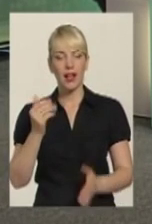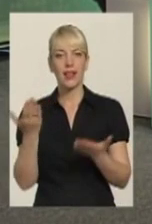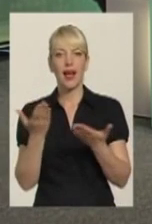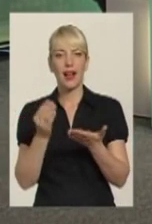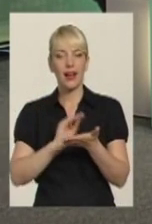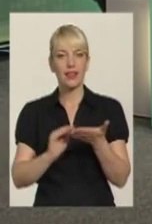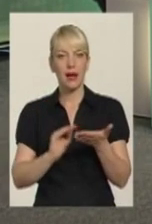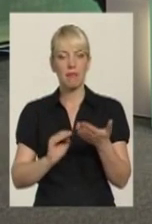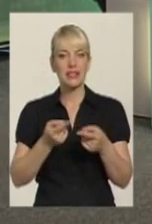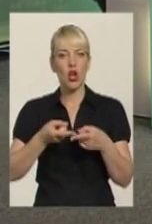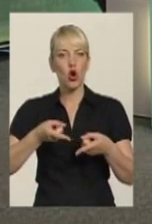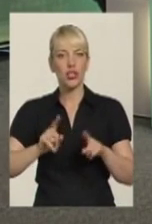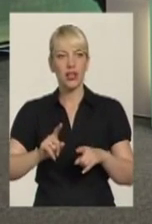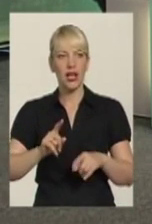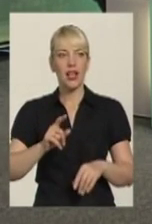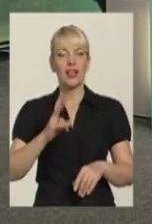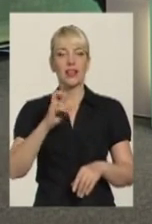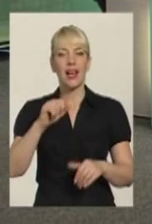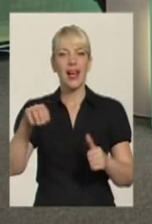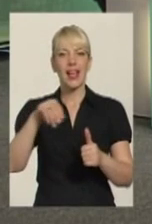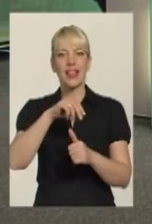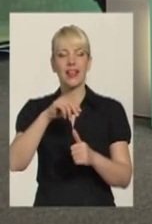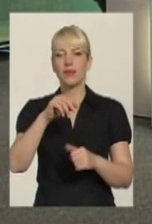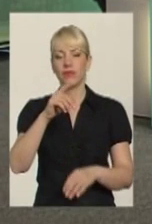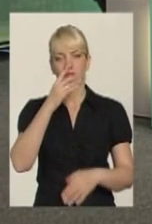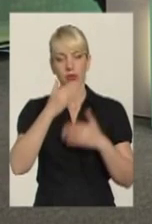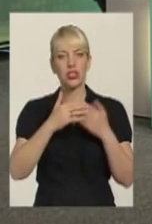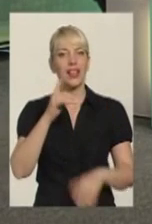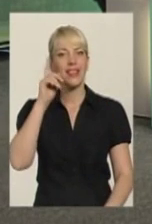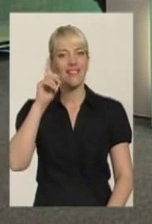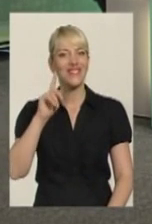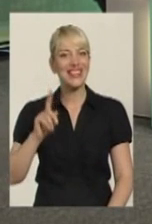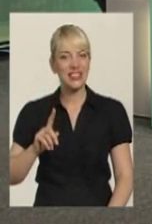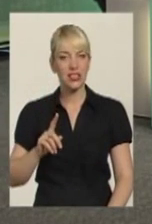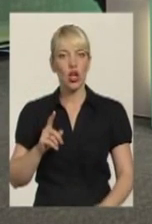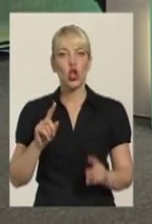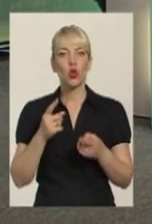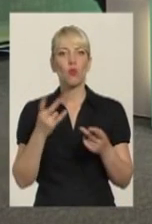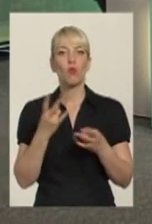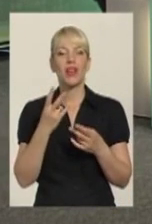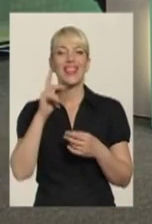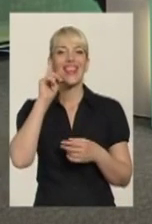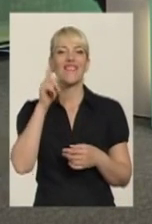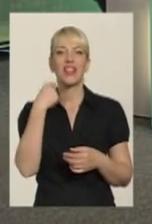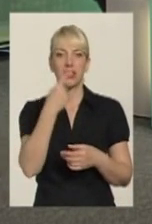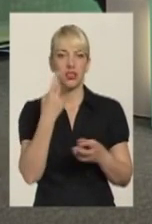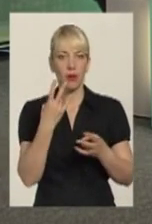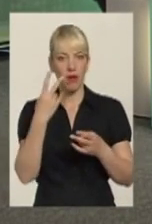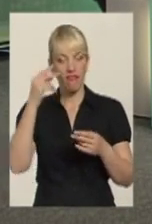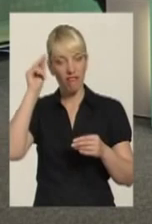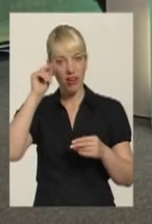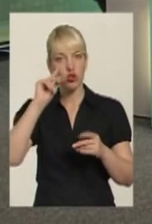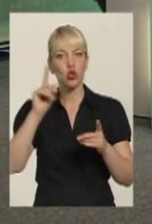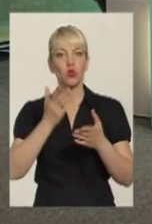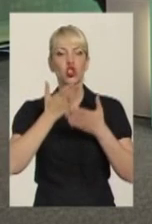оригіналі арамійському, вона написана на оригіналі євріта. І тому ми мусимо вчити євріт для того, щоб можна було читати в оригіналі